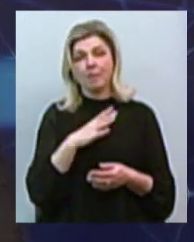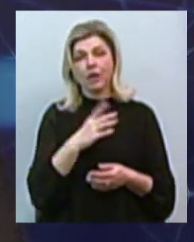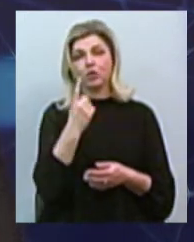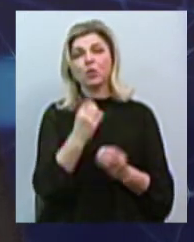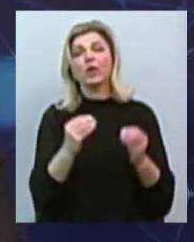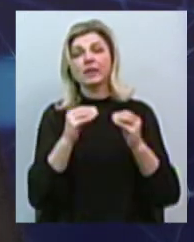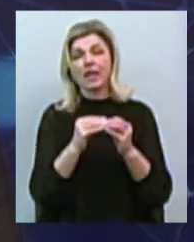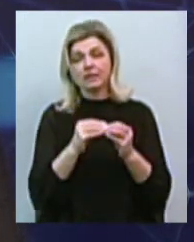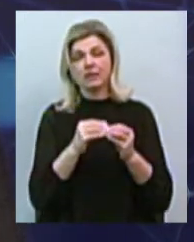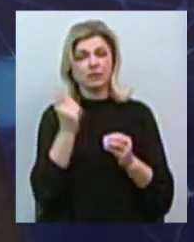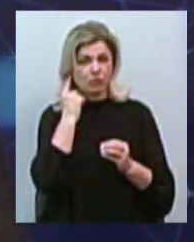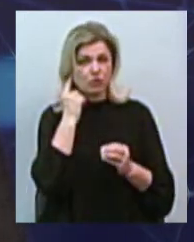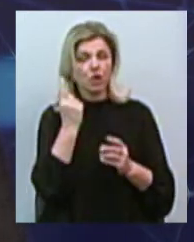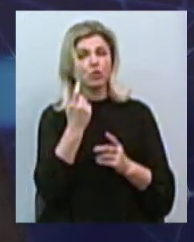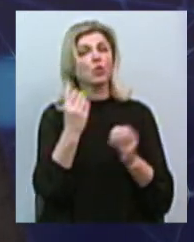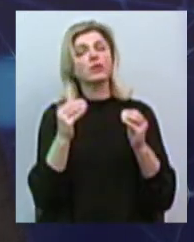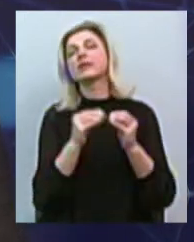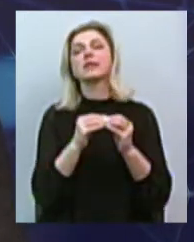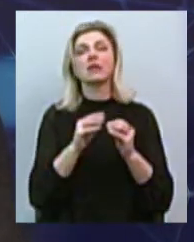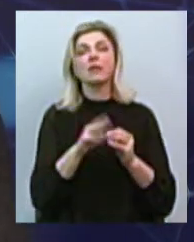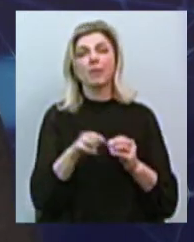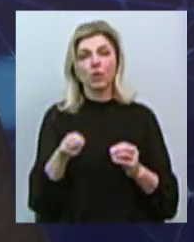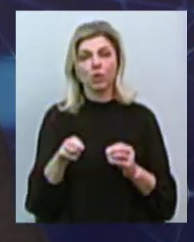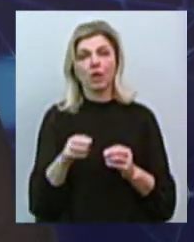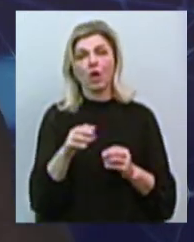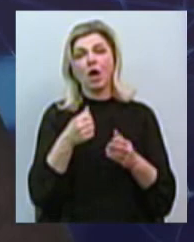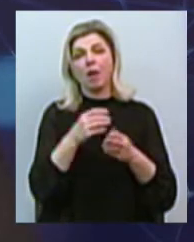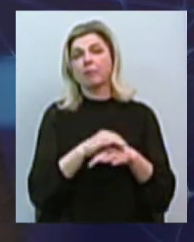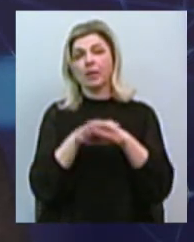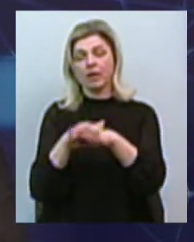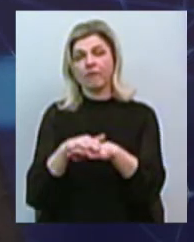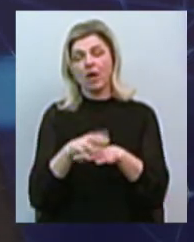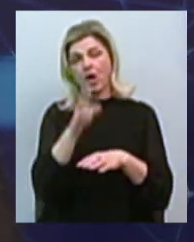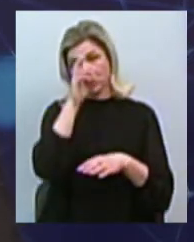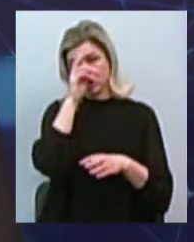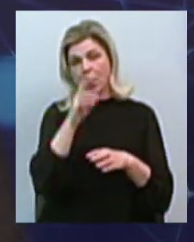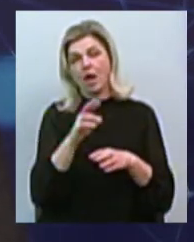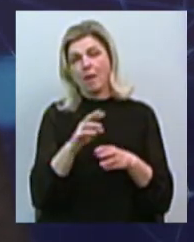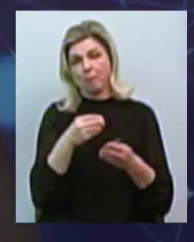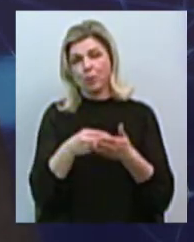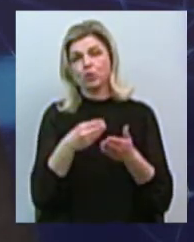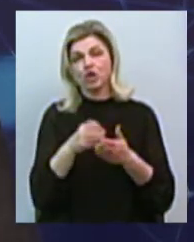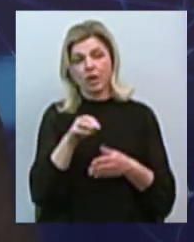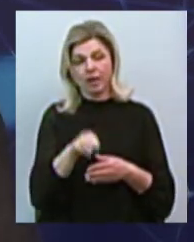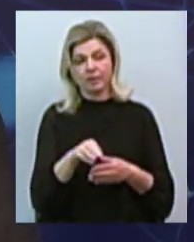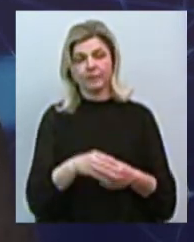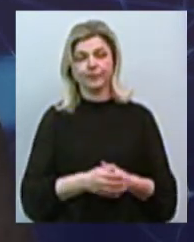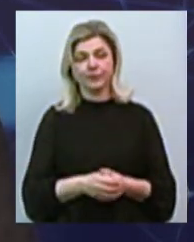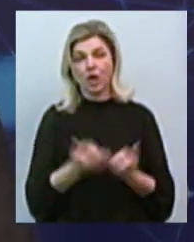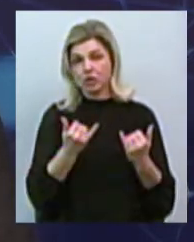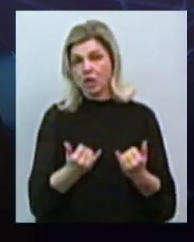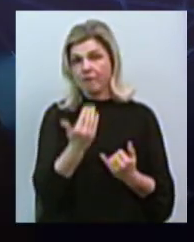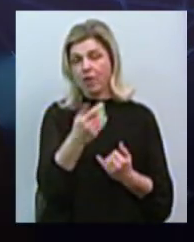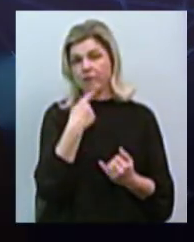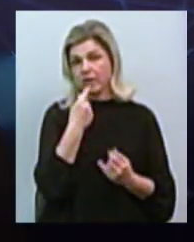мільйонів щорічних концесійних платіжів до державного бюджету. Зараз ви вже озвучуєте цифри Міністерства 80. Ну, Міністерство. Тому я і